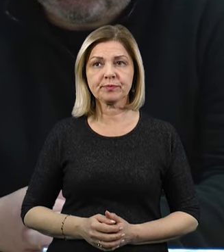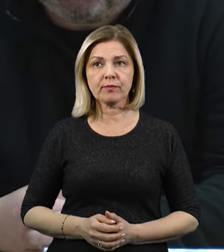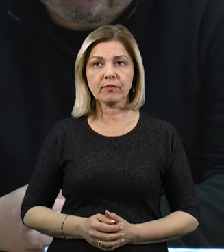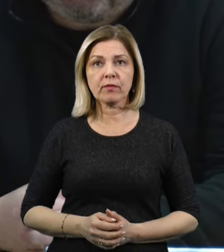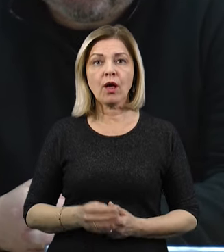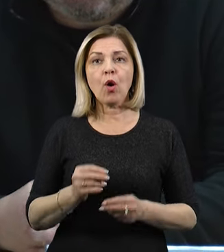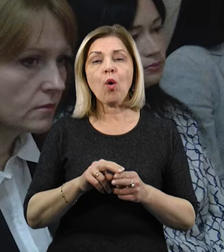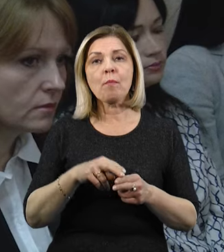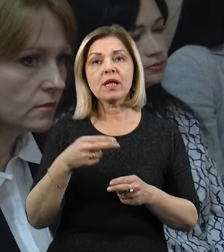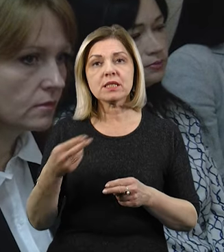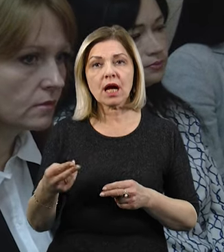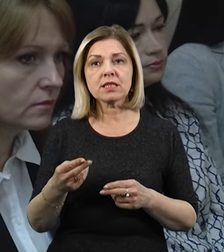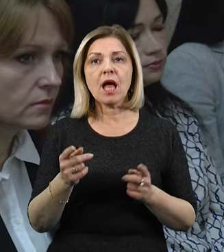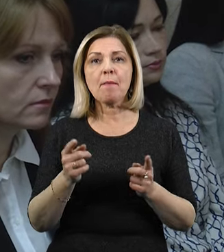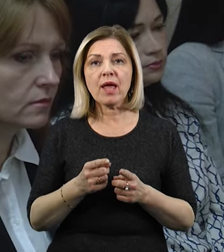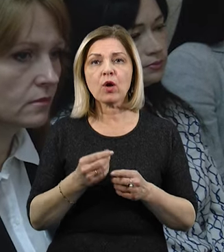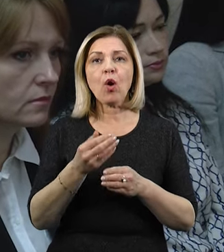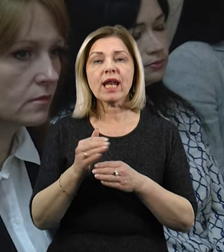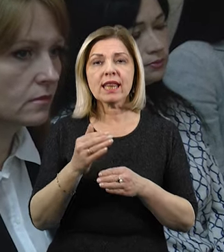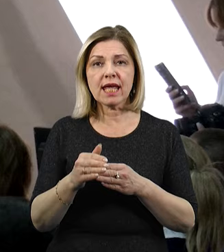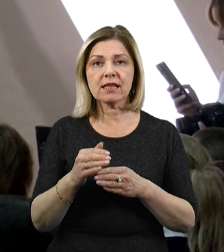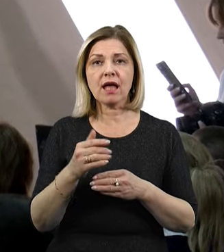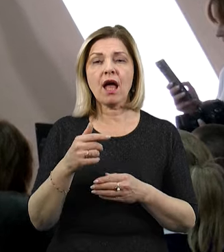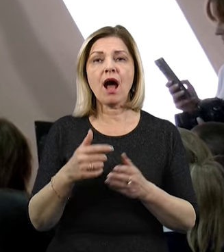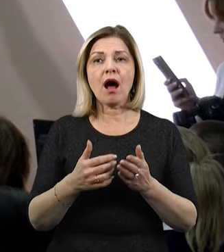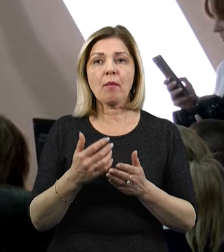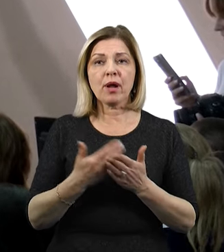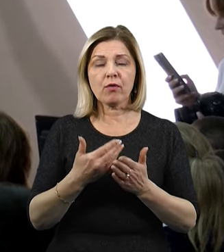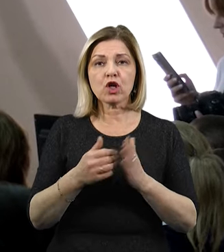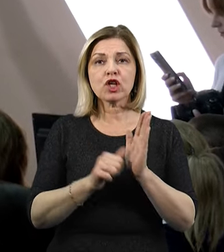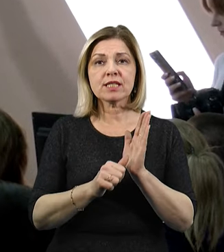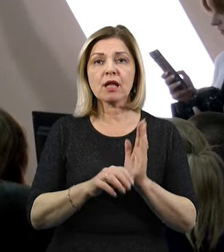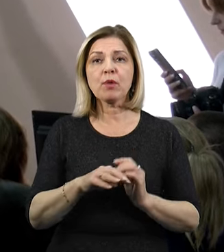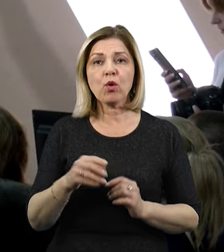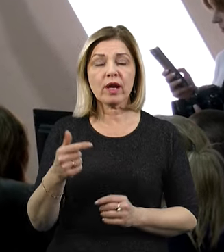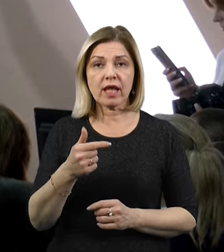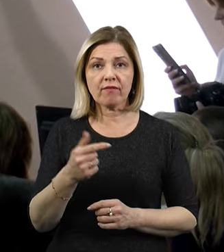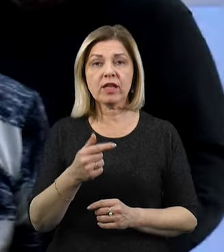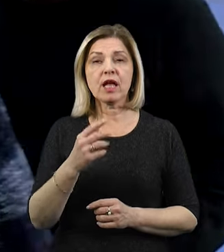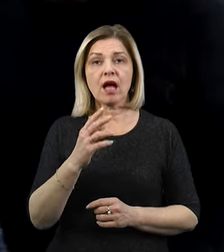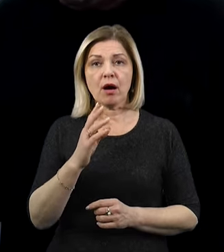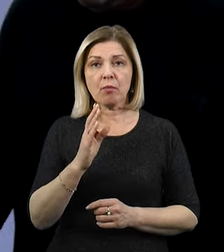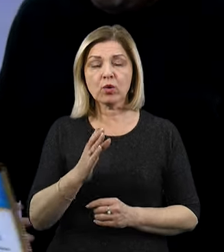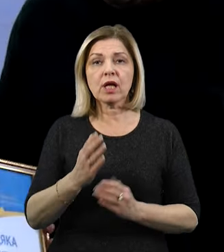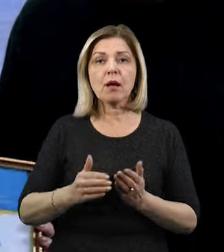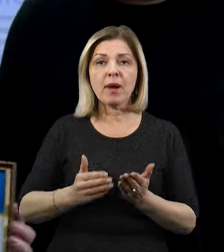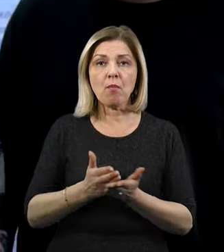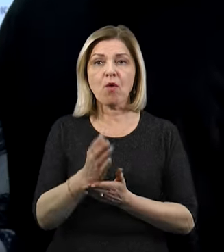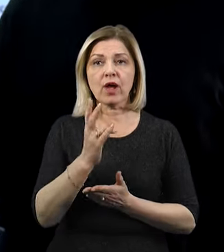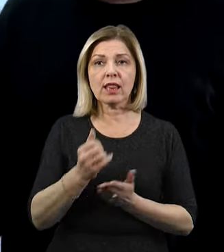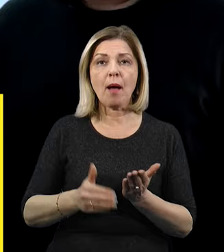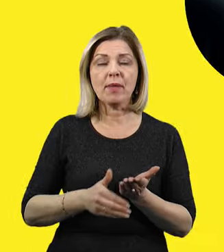Компенсації, мікрокредити, гранти. Понад 65 мільйонів гривень в 2023 році спрямовано на підтримку роботодавців